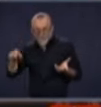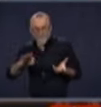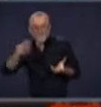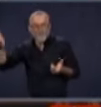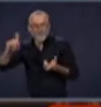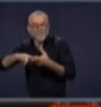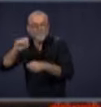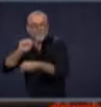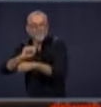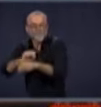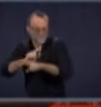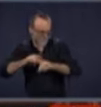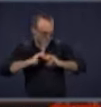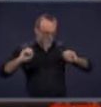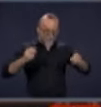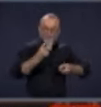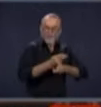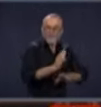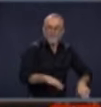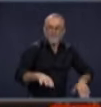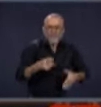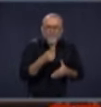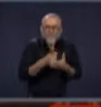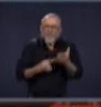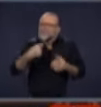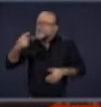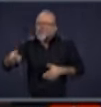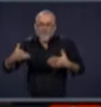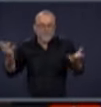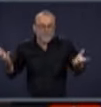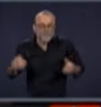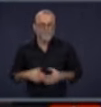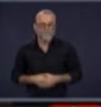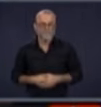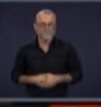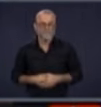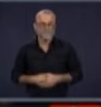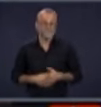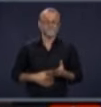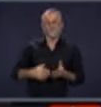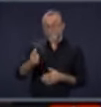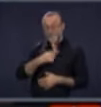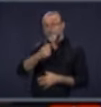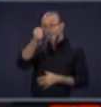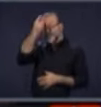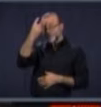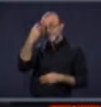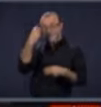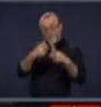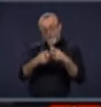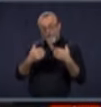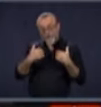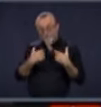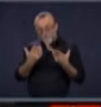retourner au travail, mais qu n'ont pas de service de garde? Je comprends bien que ça pose un problème.